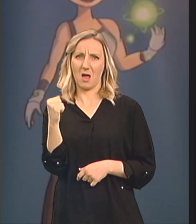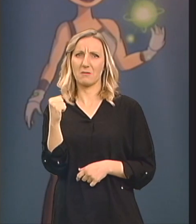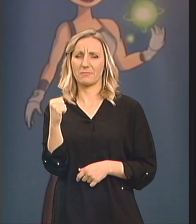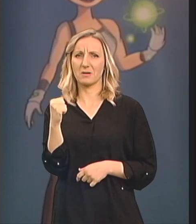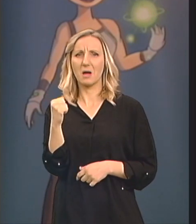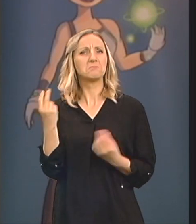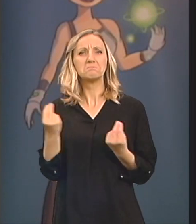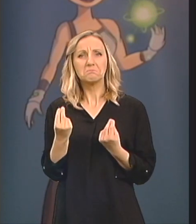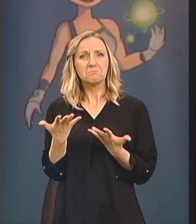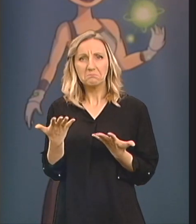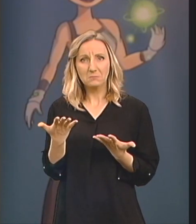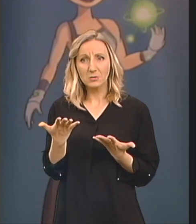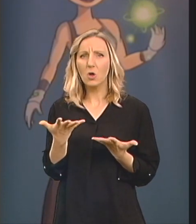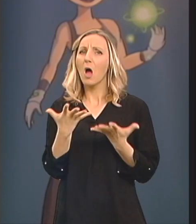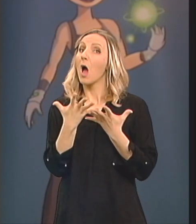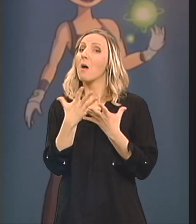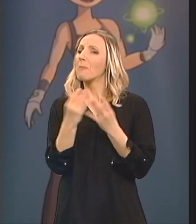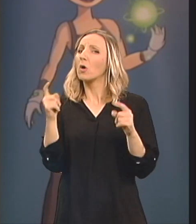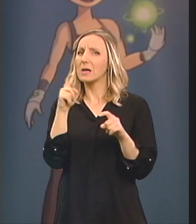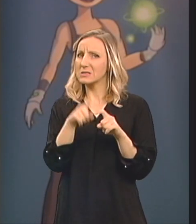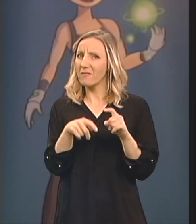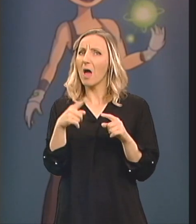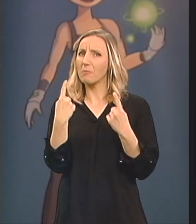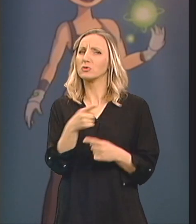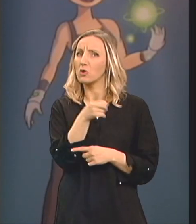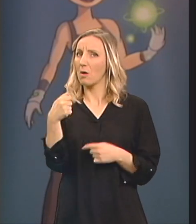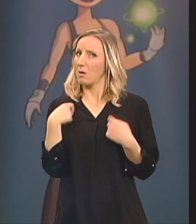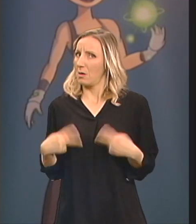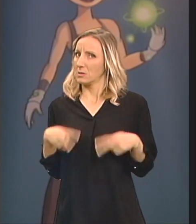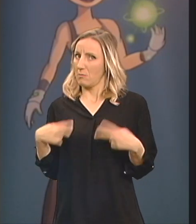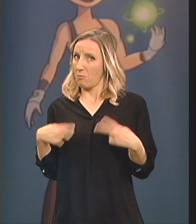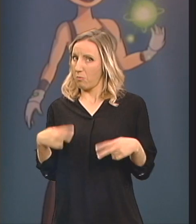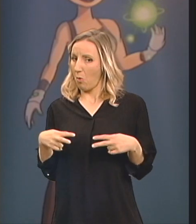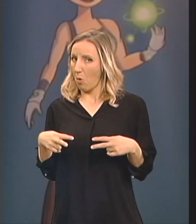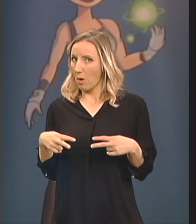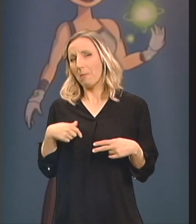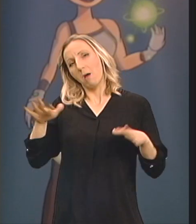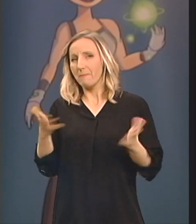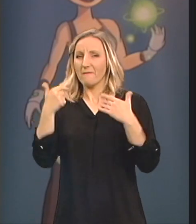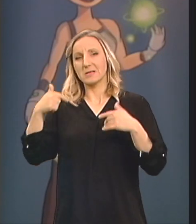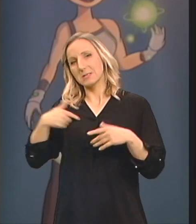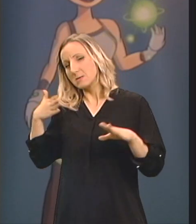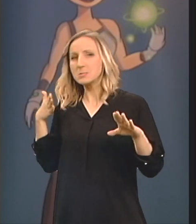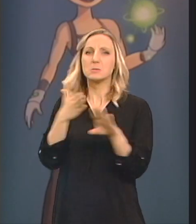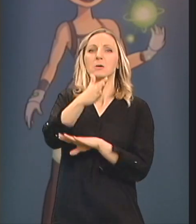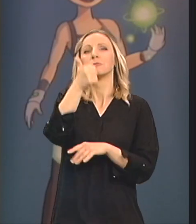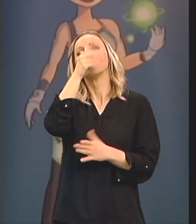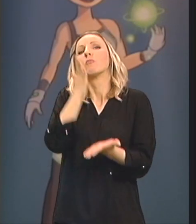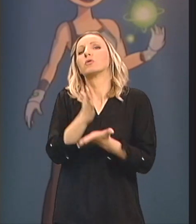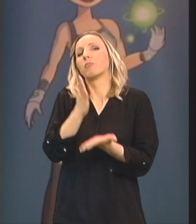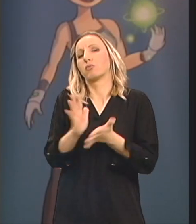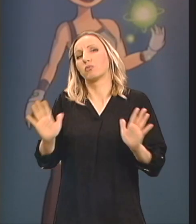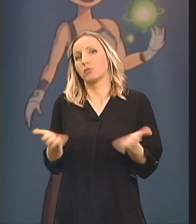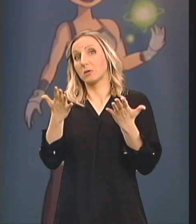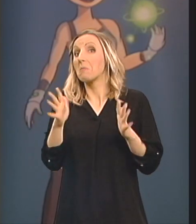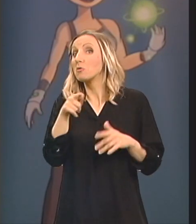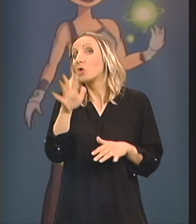iako se mnogih stvari bojim A zaista se mnogih stvari bojim Sjesno idem u njih Pa što bude, bude To je možda